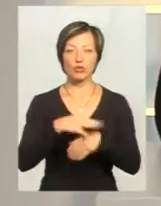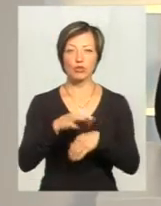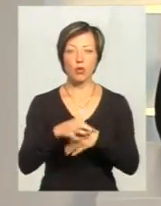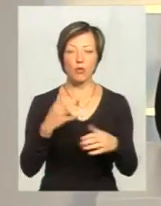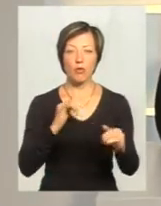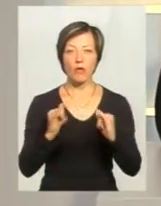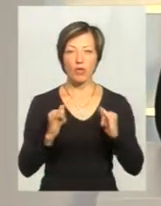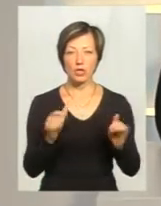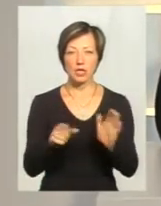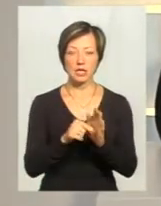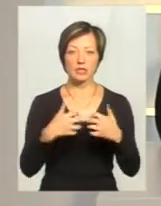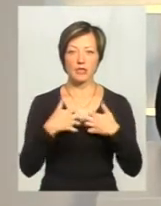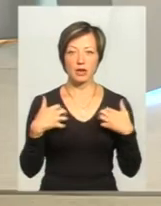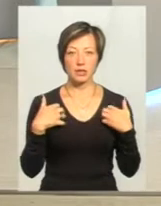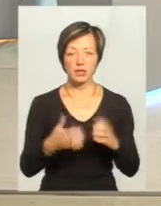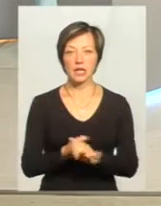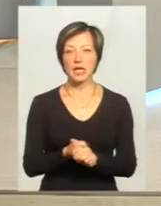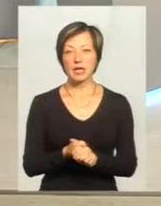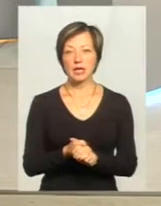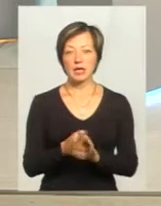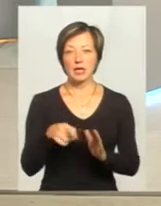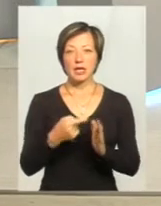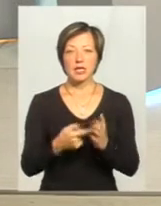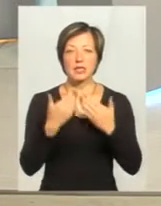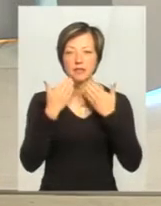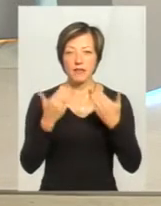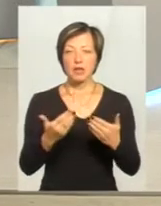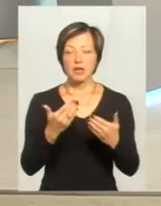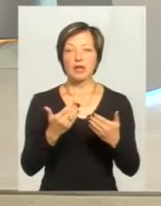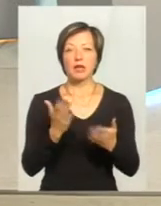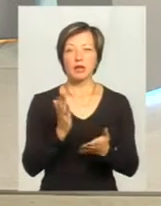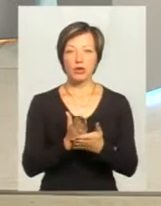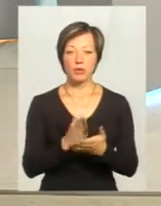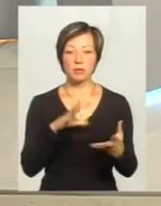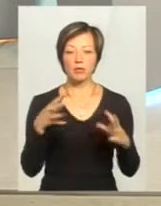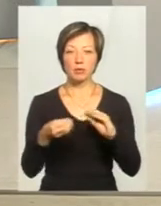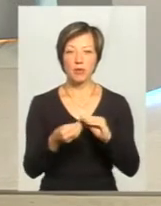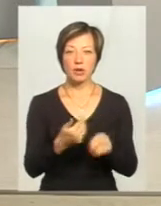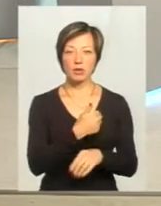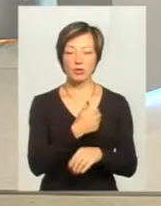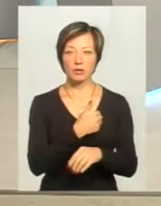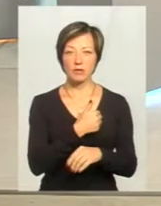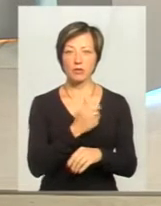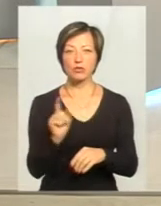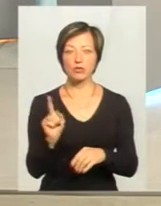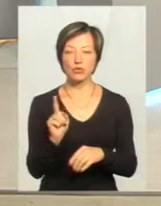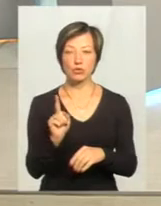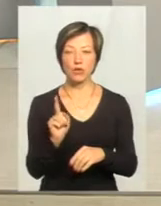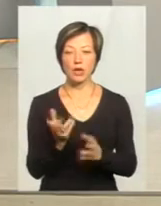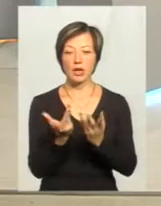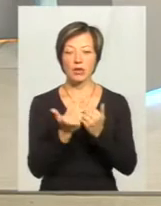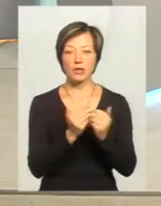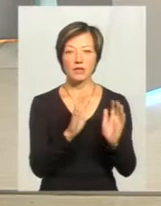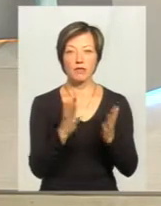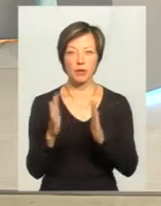Ну, звернення надходять, я хотів би так підсумувати твердження щодо кількості